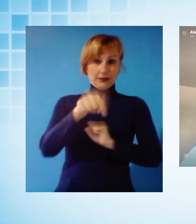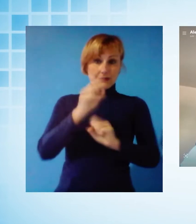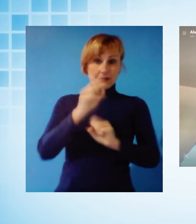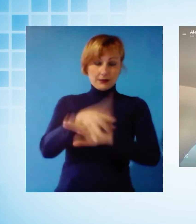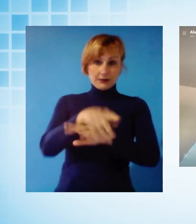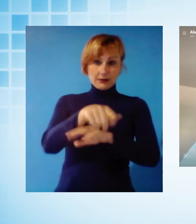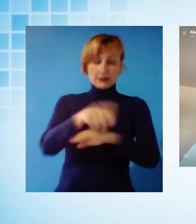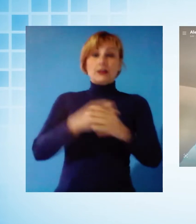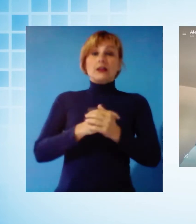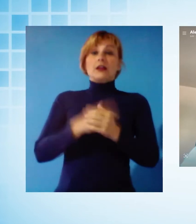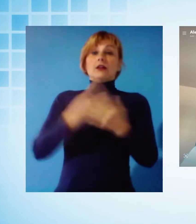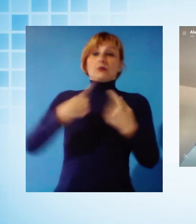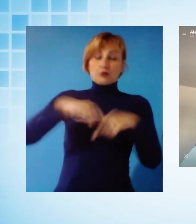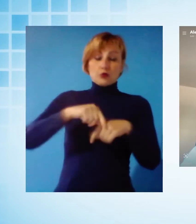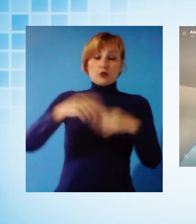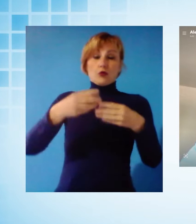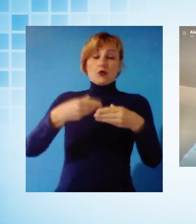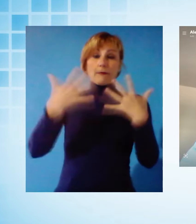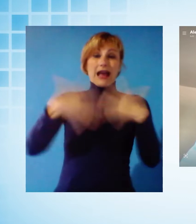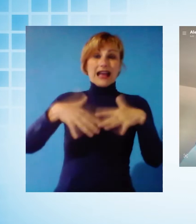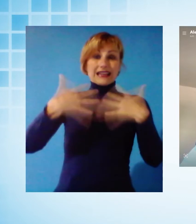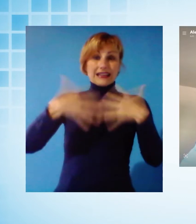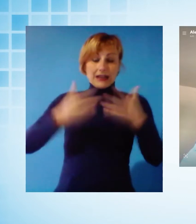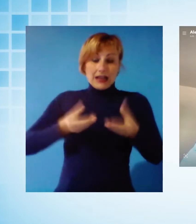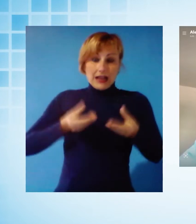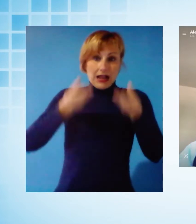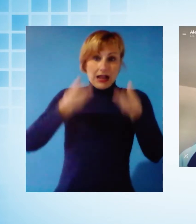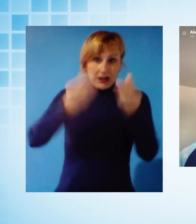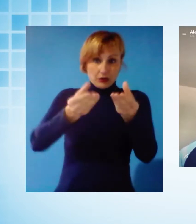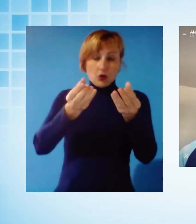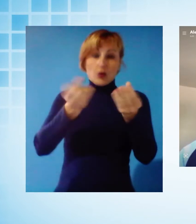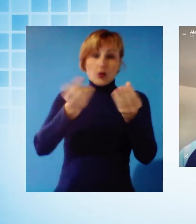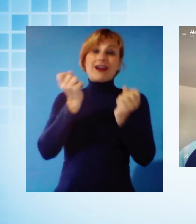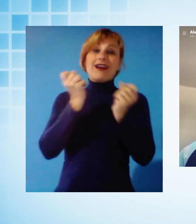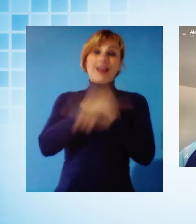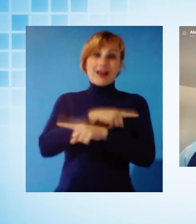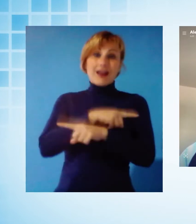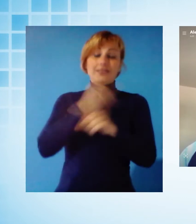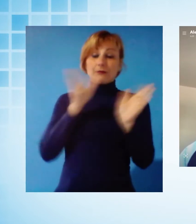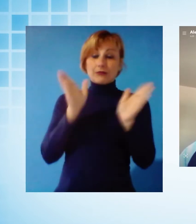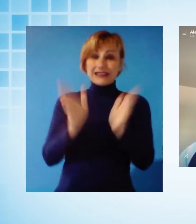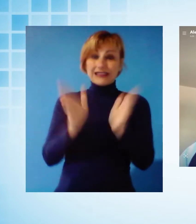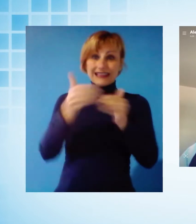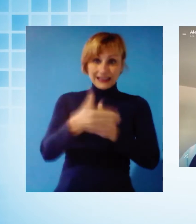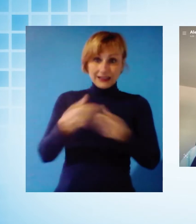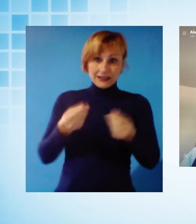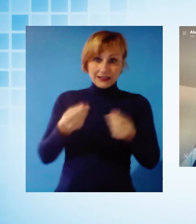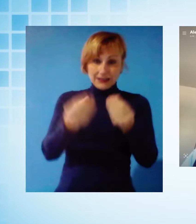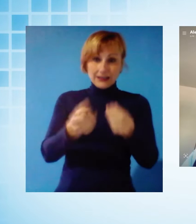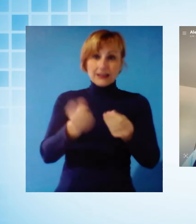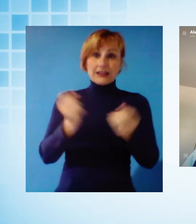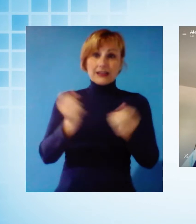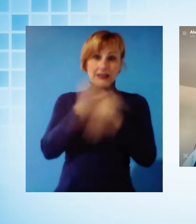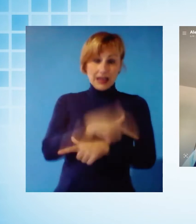macchina gratuitamente e i kit per poter cominciare